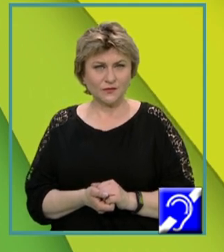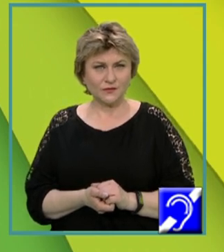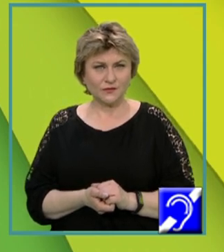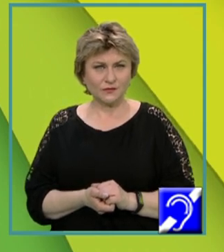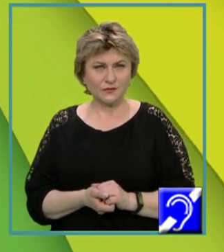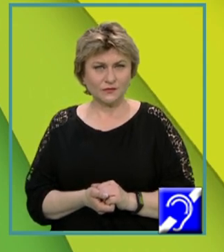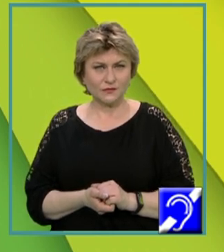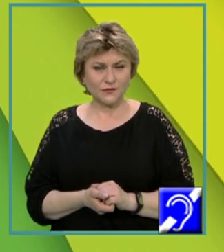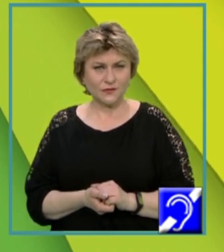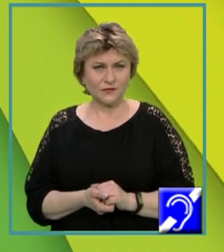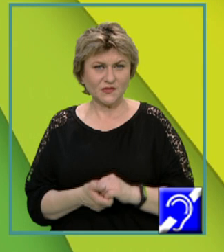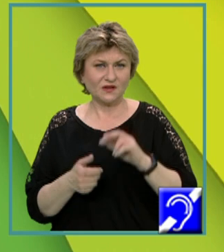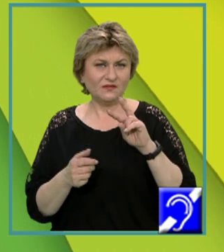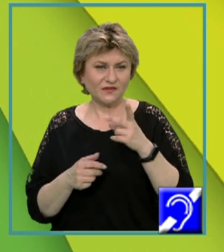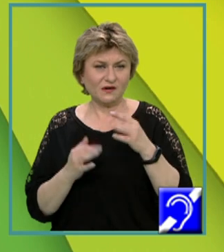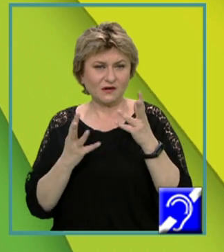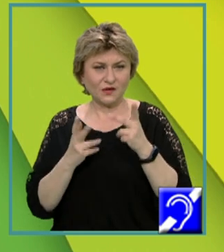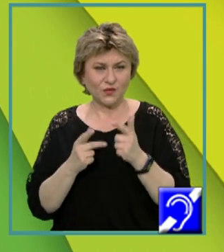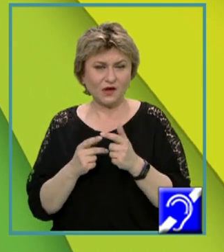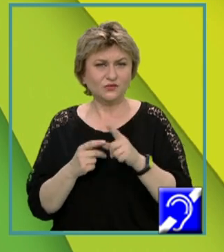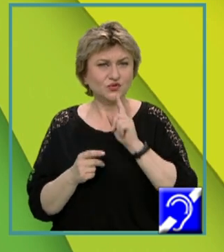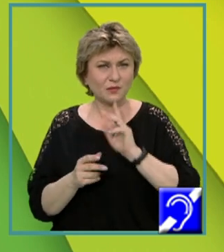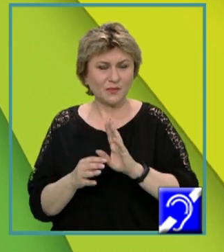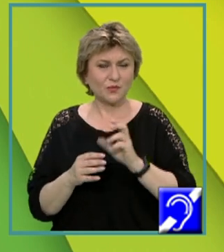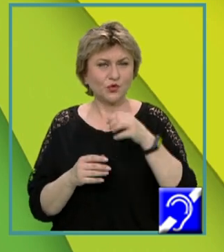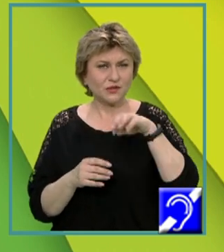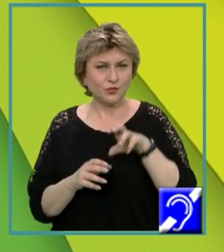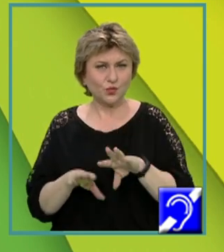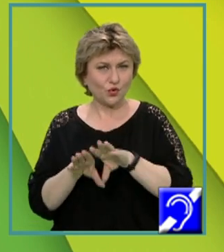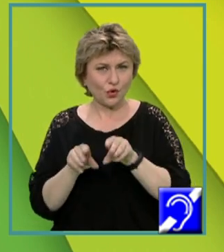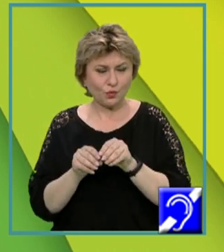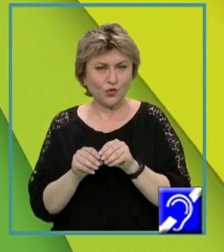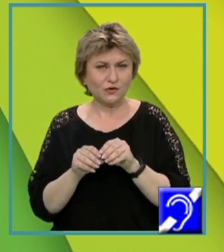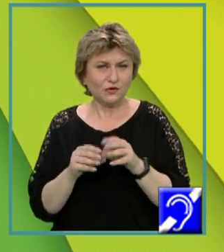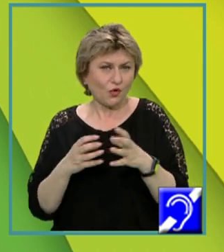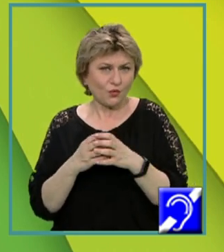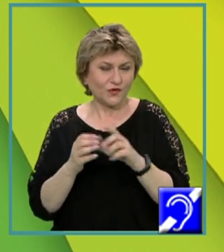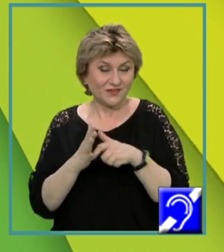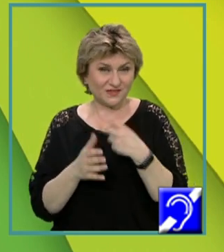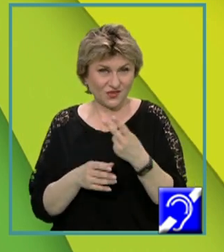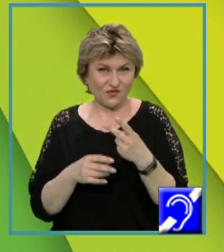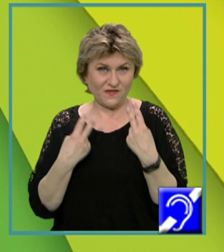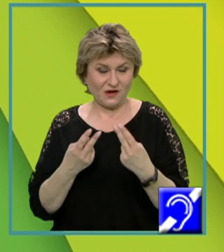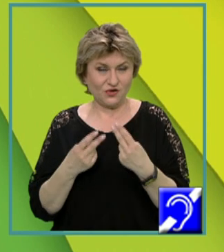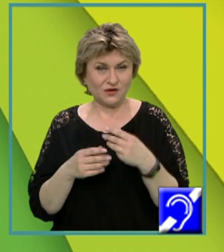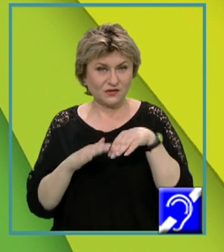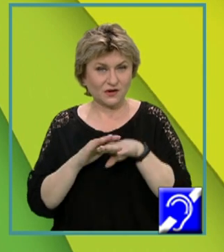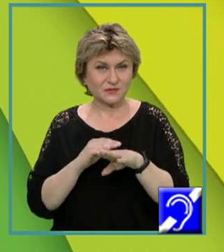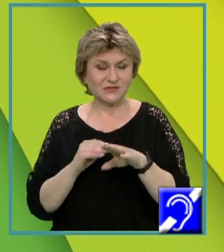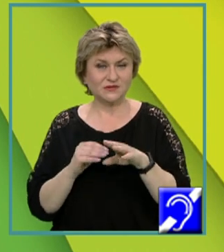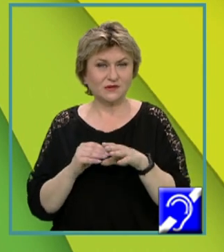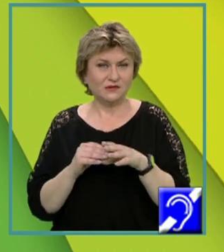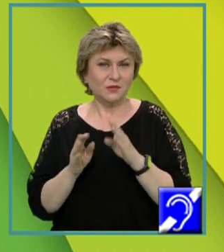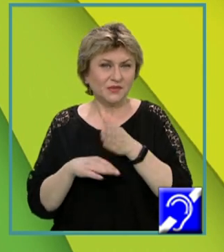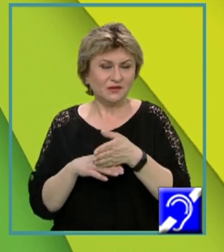va calcula cel mai mic multiplu comun, între cele două valori, transmise lui, prin